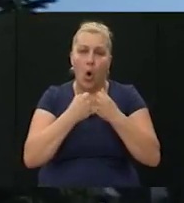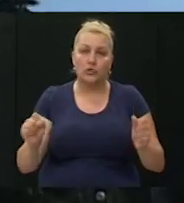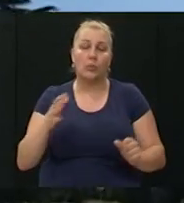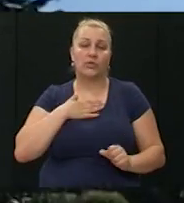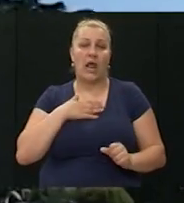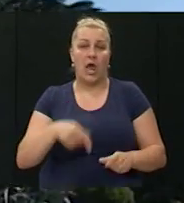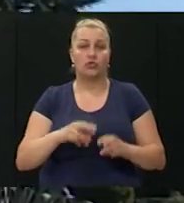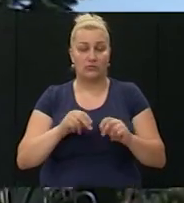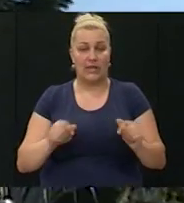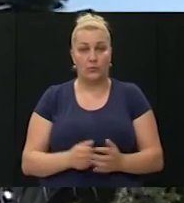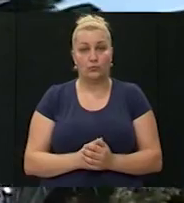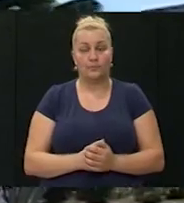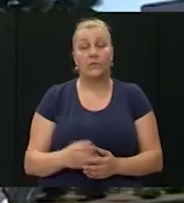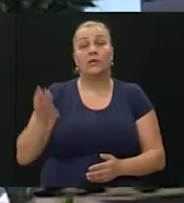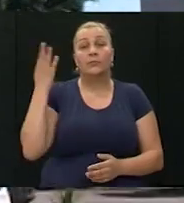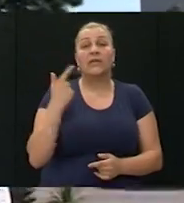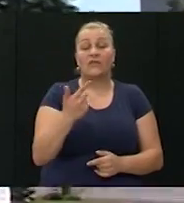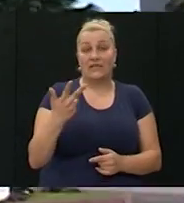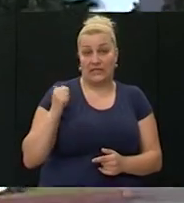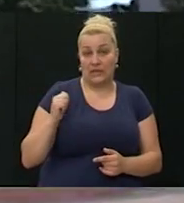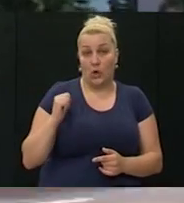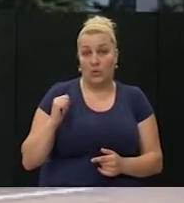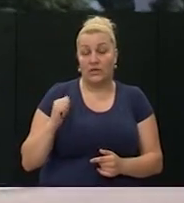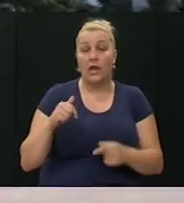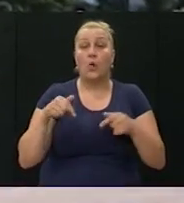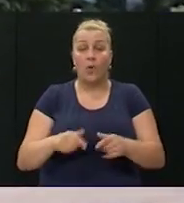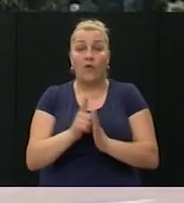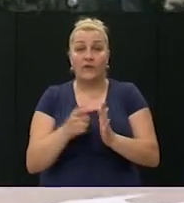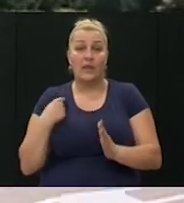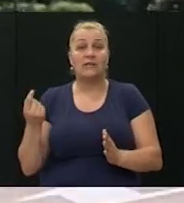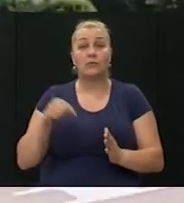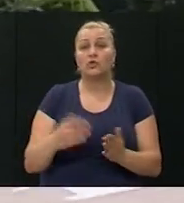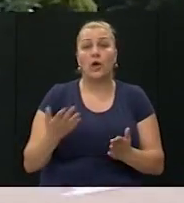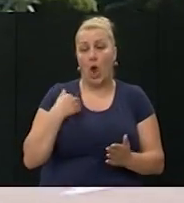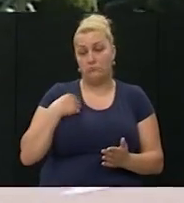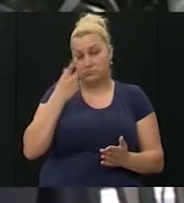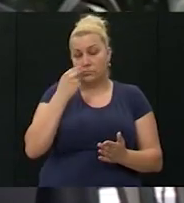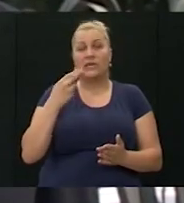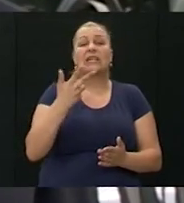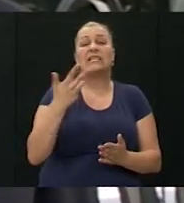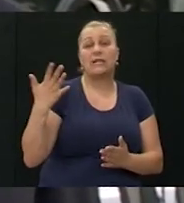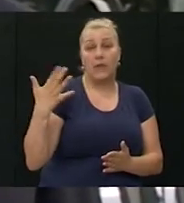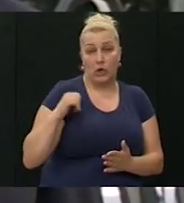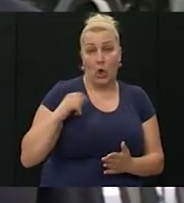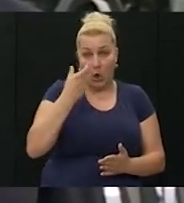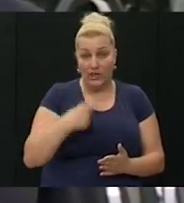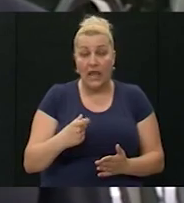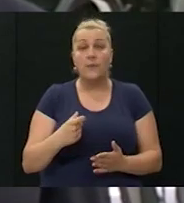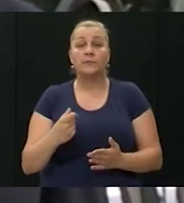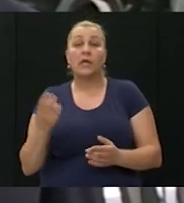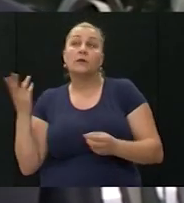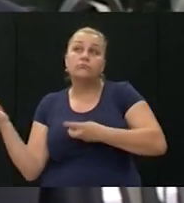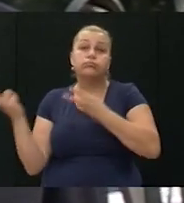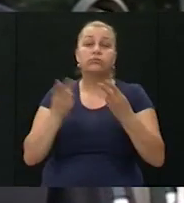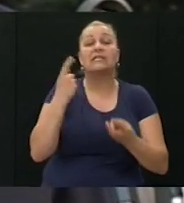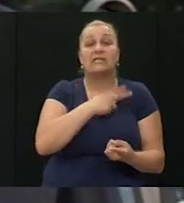našu zemlju. Prije 23 godine u ovo vrijeme došao sam kao 35-godišnjak, upućen